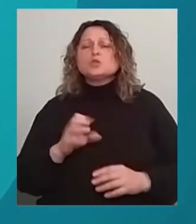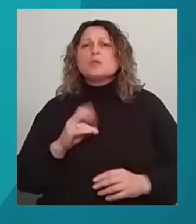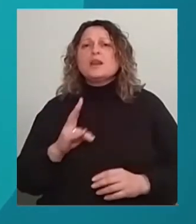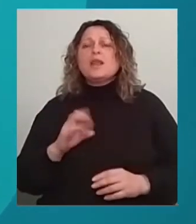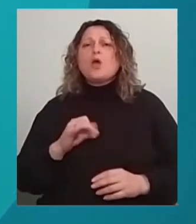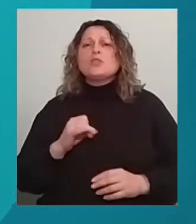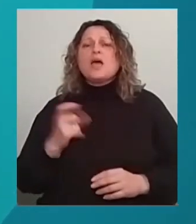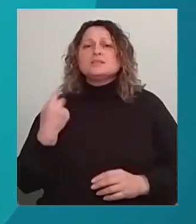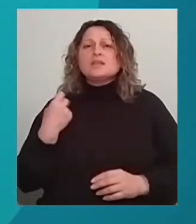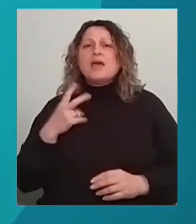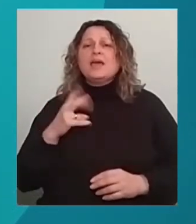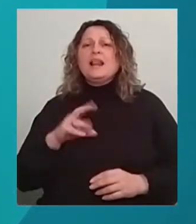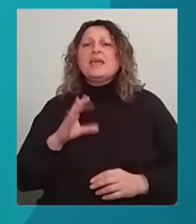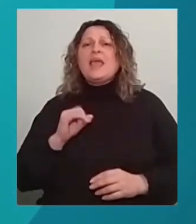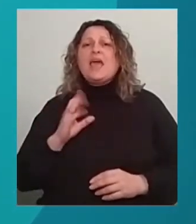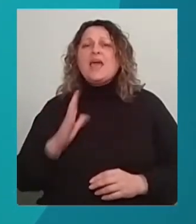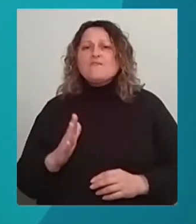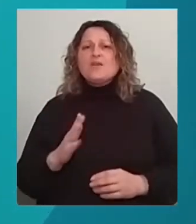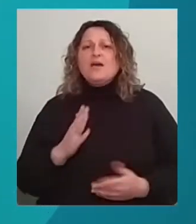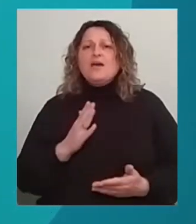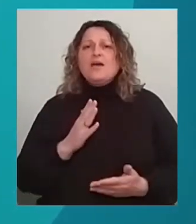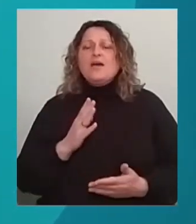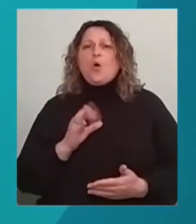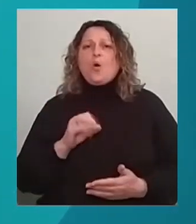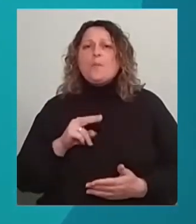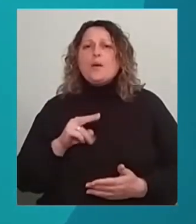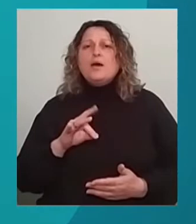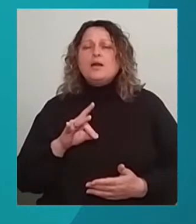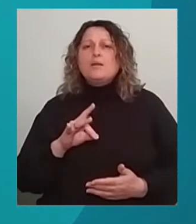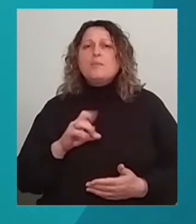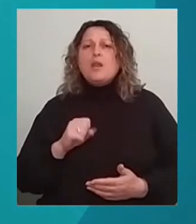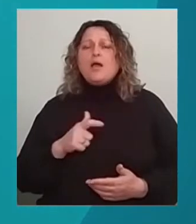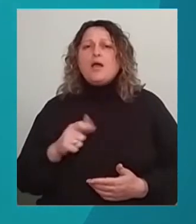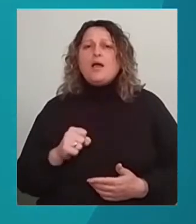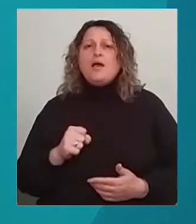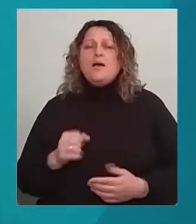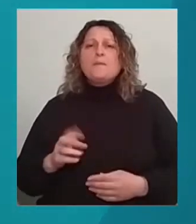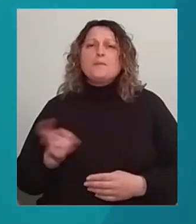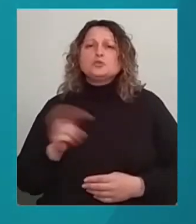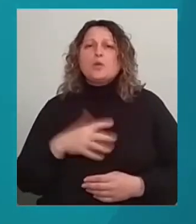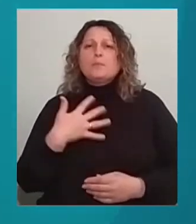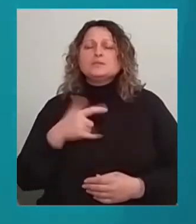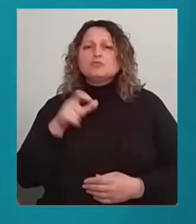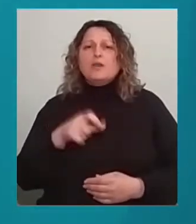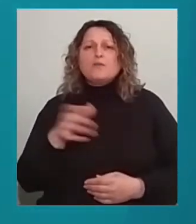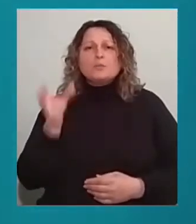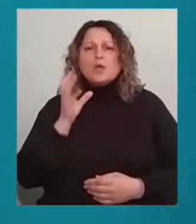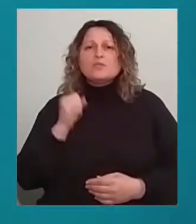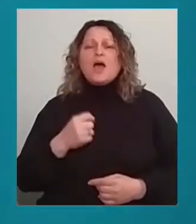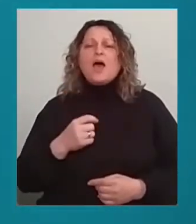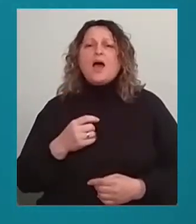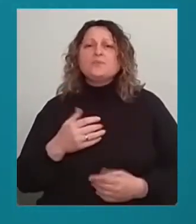Концерт організував проєкт «Театр опера в благу». Послухати оперні пісні прийшли 50 людей. На заході побували і